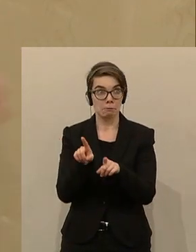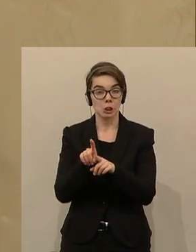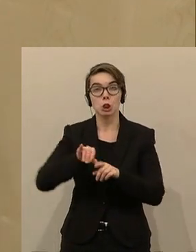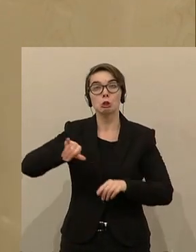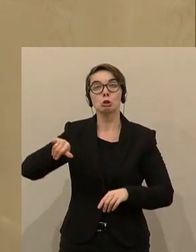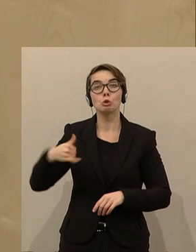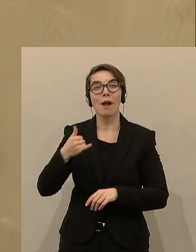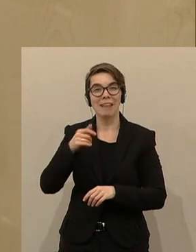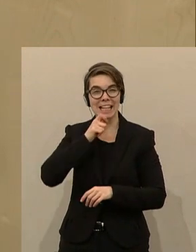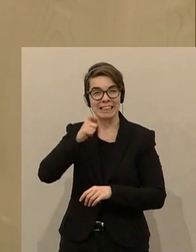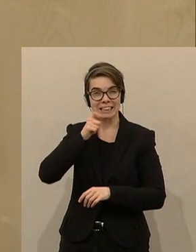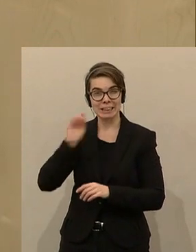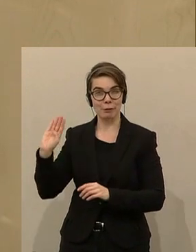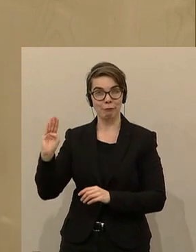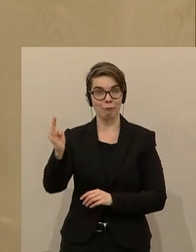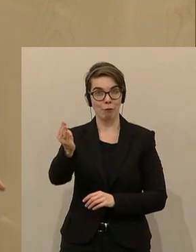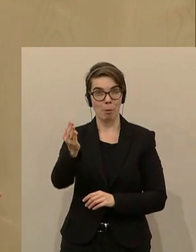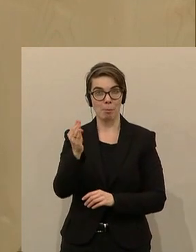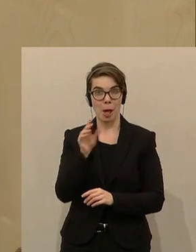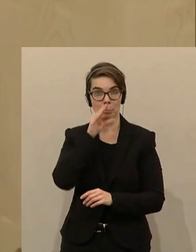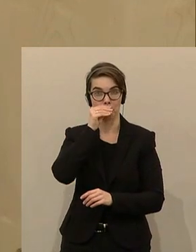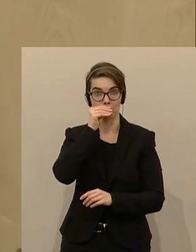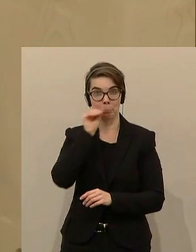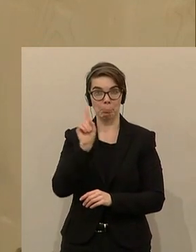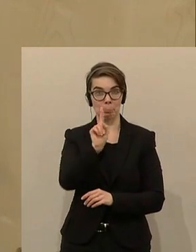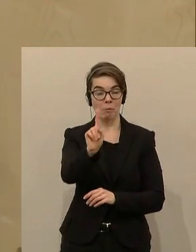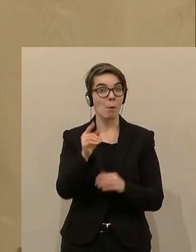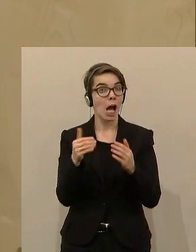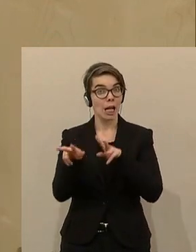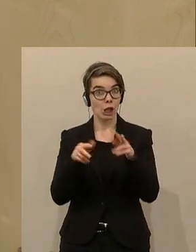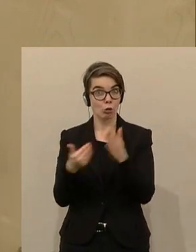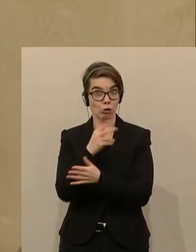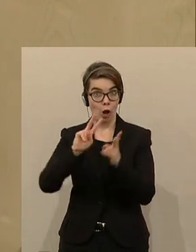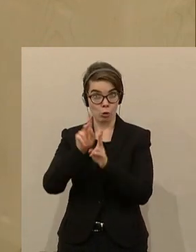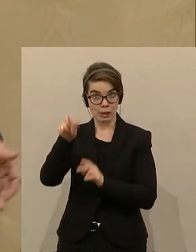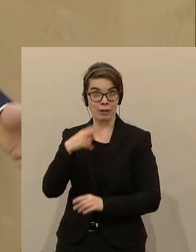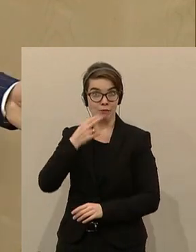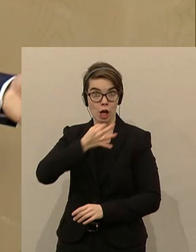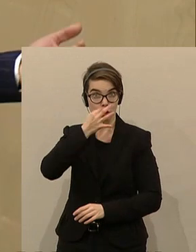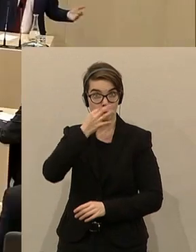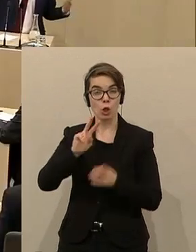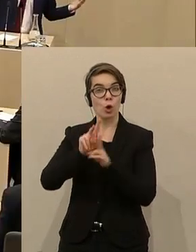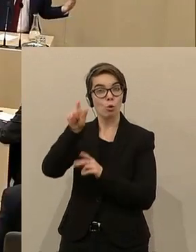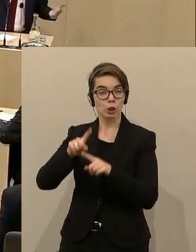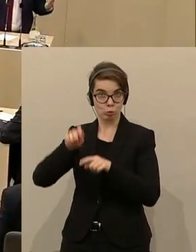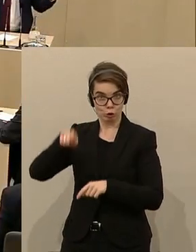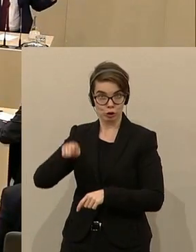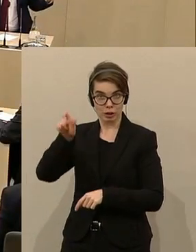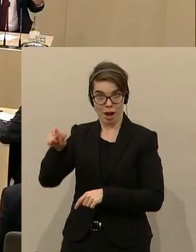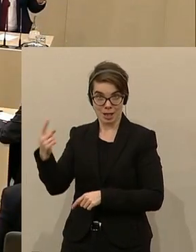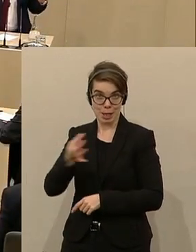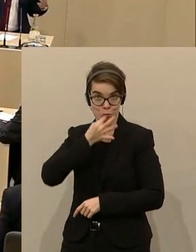Journalisten vorbei, weil in der neuen Regierung Kurz sprechen nur mehr zwei, nämlich Kurz und Strache und dann halt manchmal